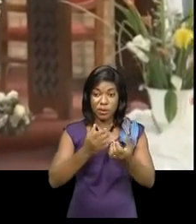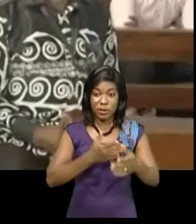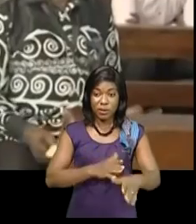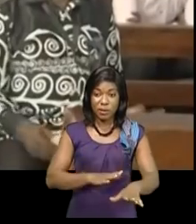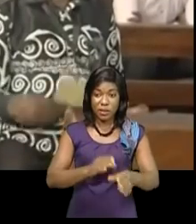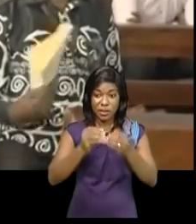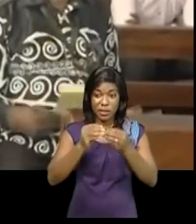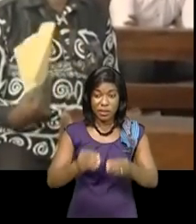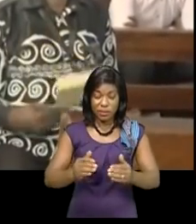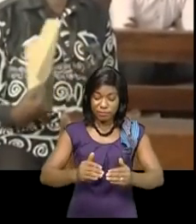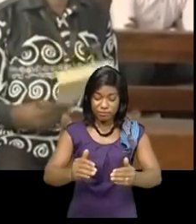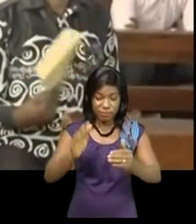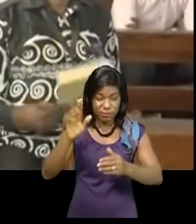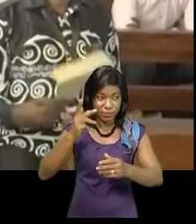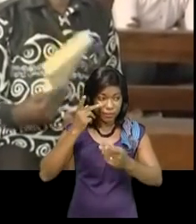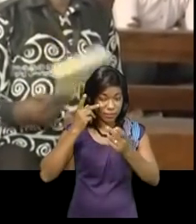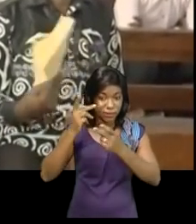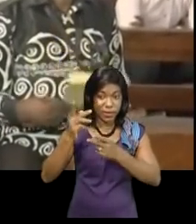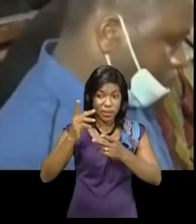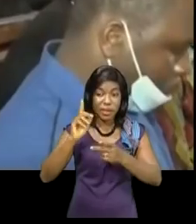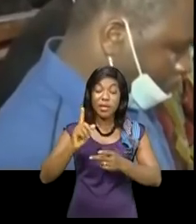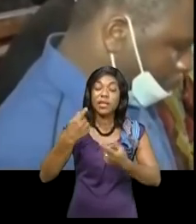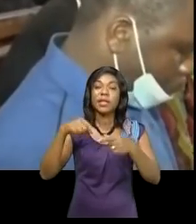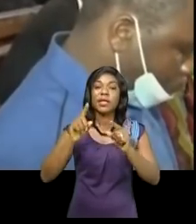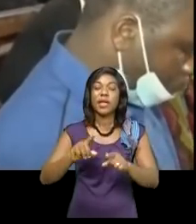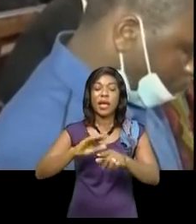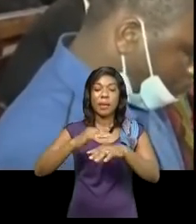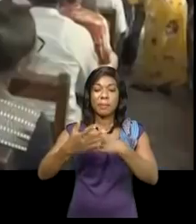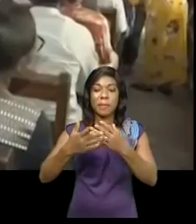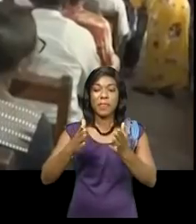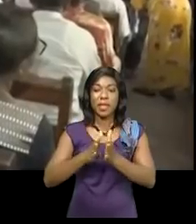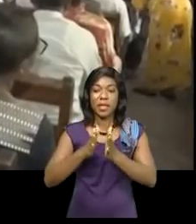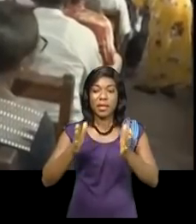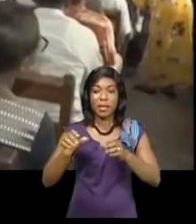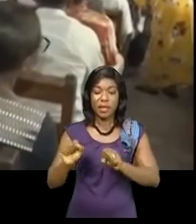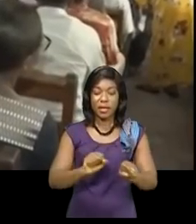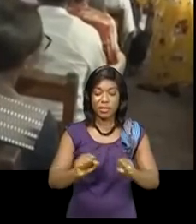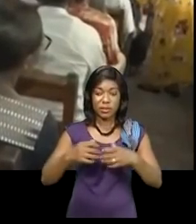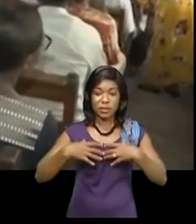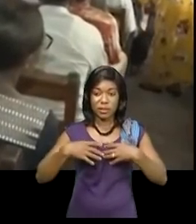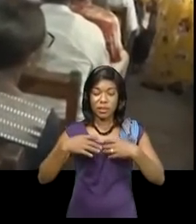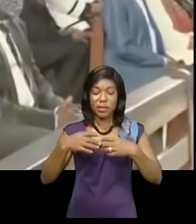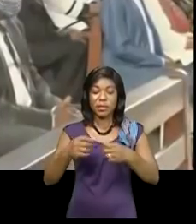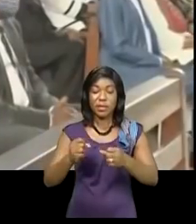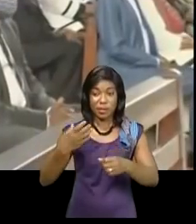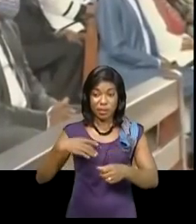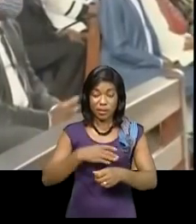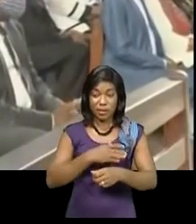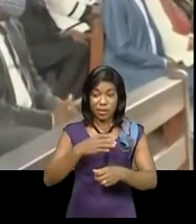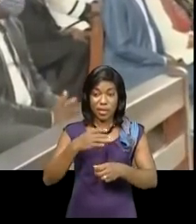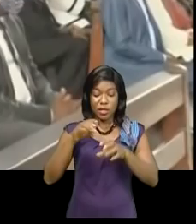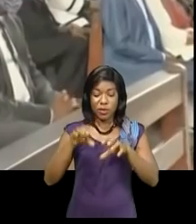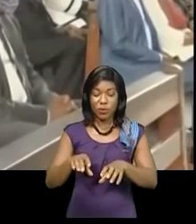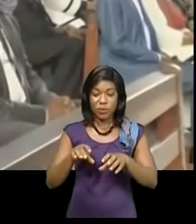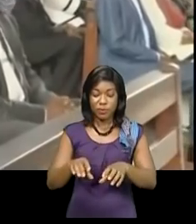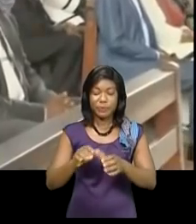sans avoir achevé sa vision. Une année après, une messe d'action des grâces a été dite à la cathédrale Notre-Dame du Congo, dans